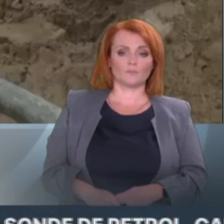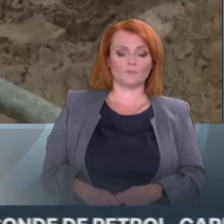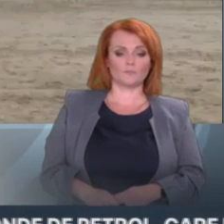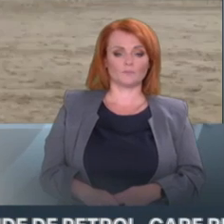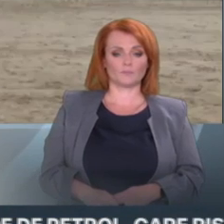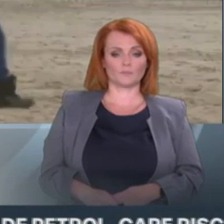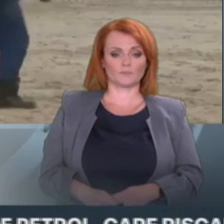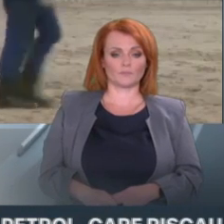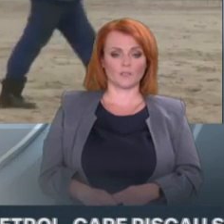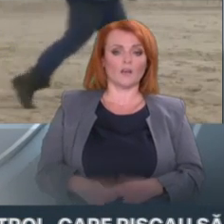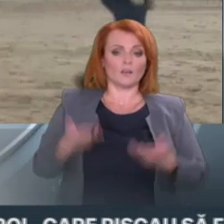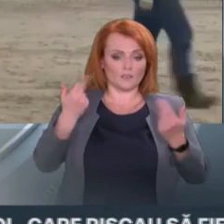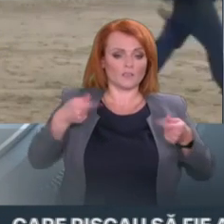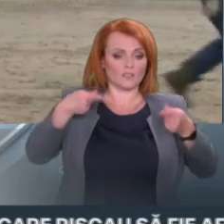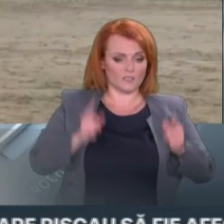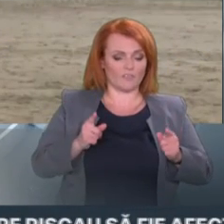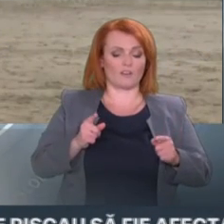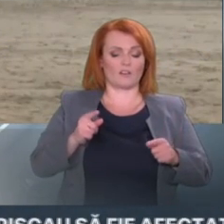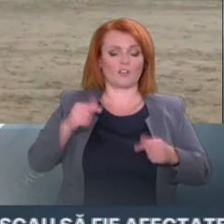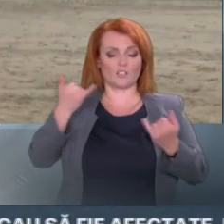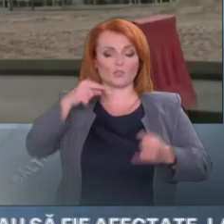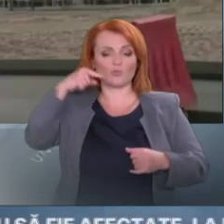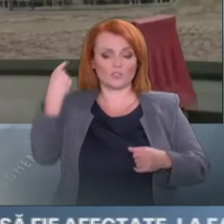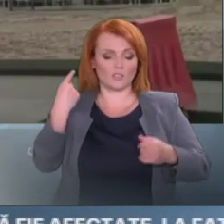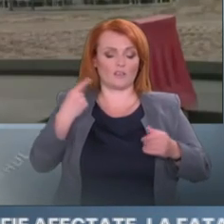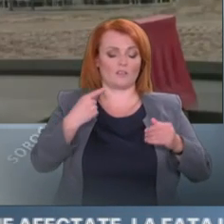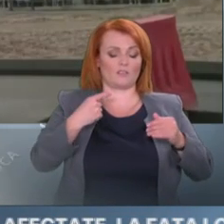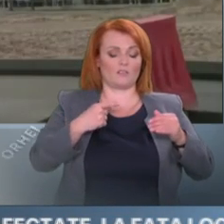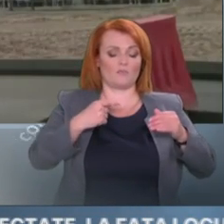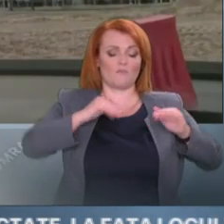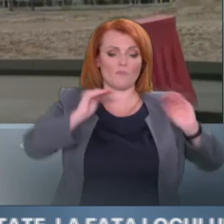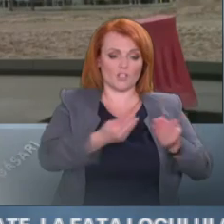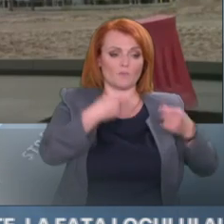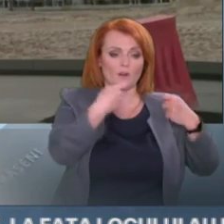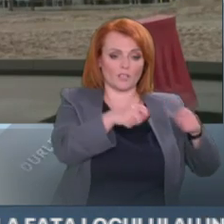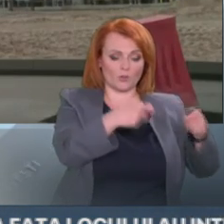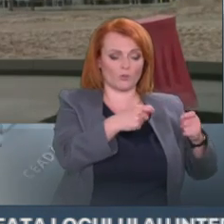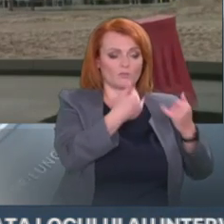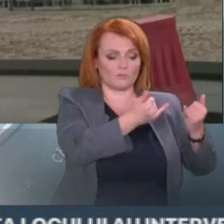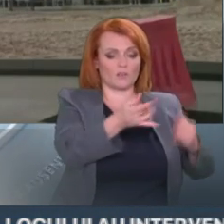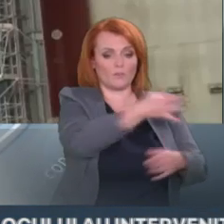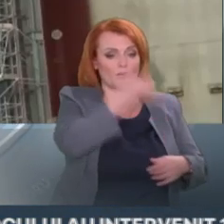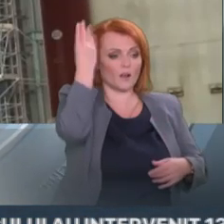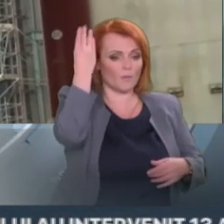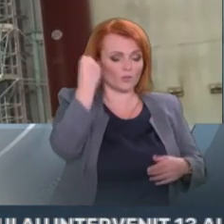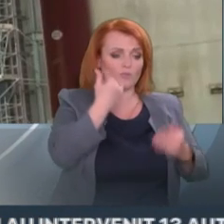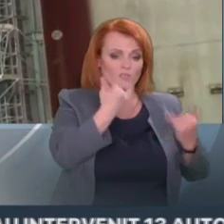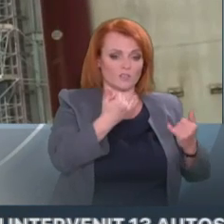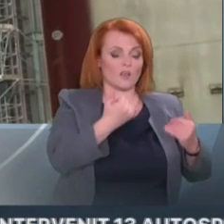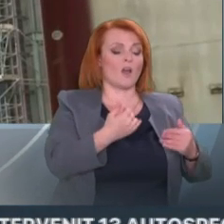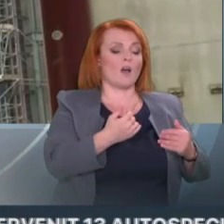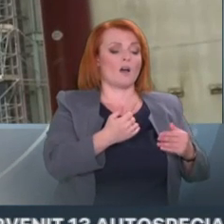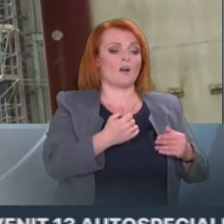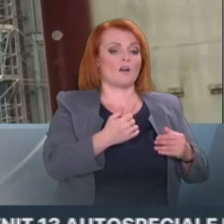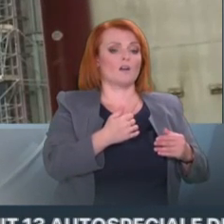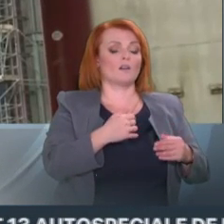reducerea volumilor de gaze naturale care urmează să fie livrate a regiunilor de Est Republica Moldova, Transnistriei. Iar